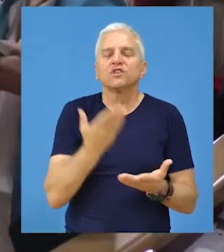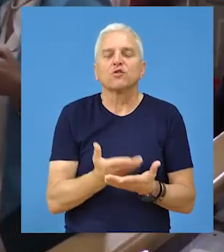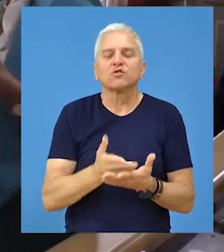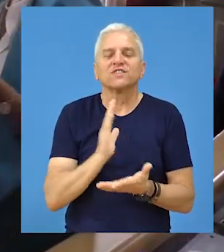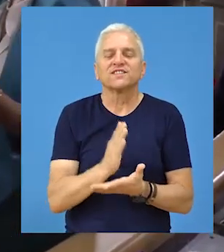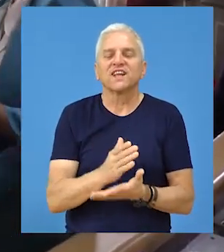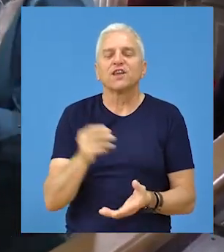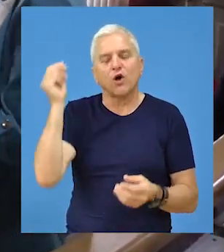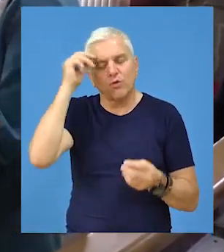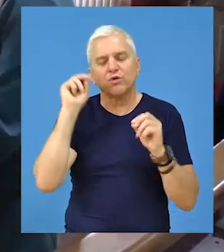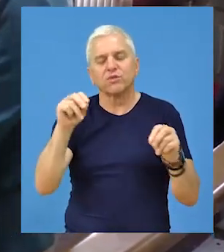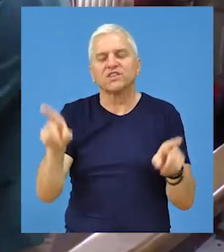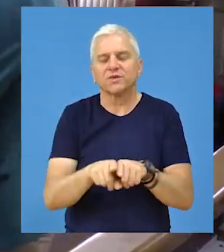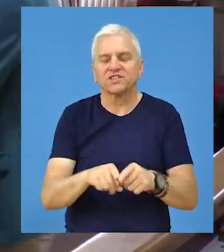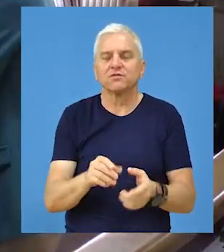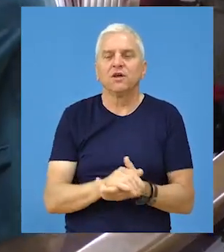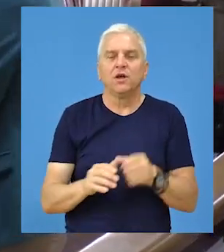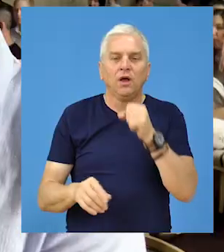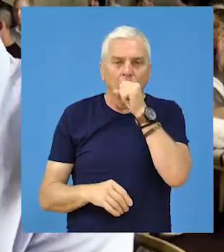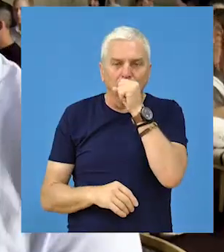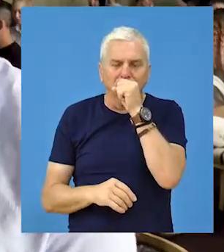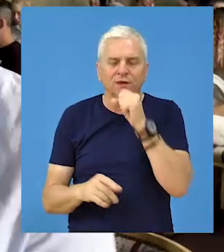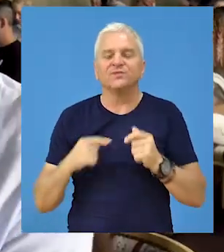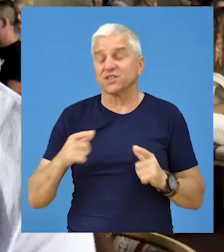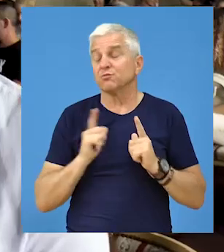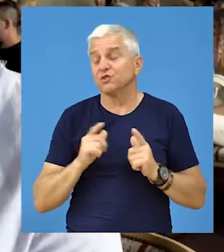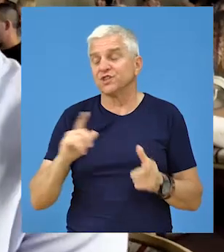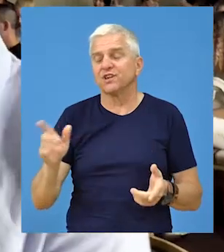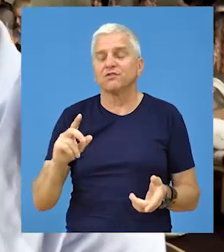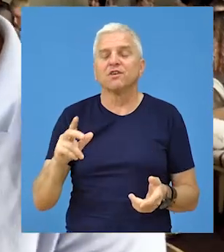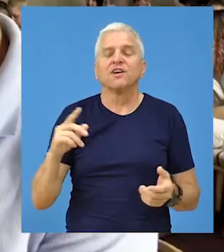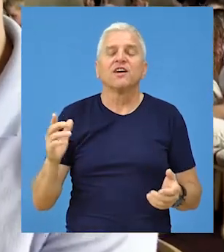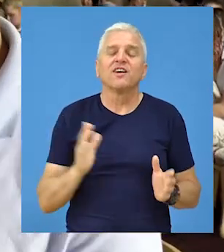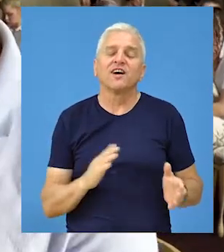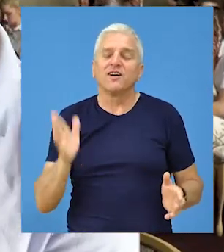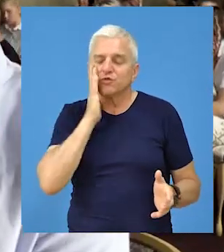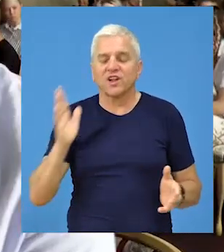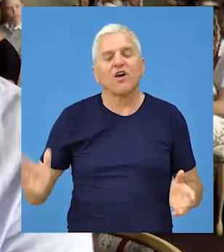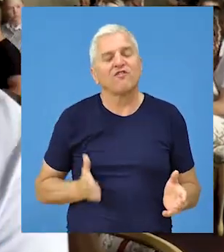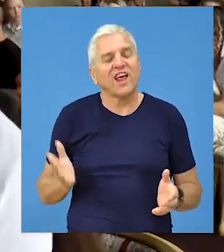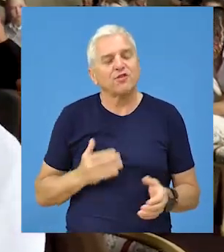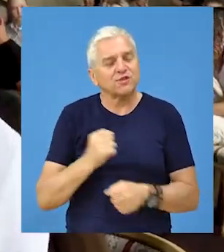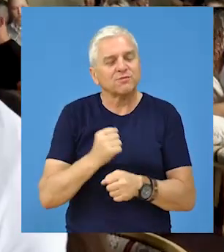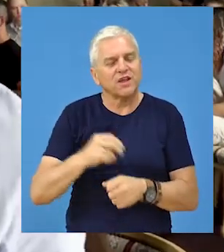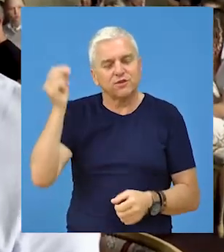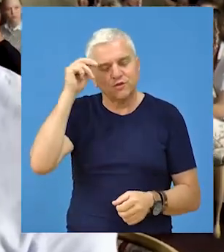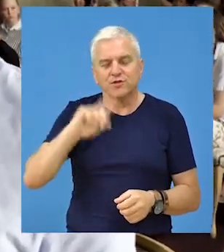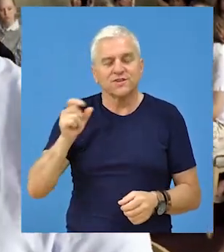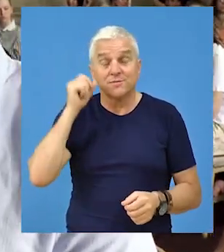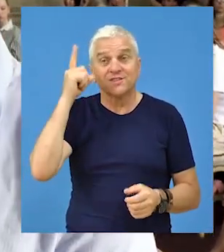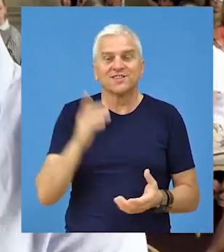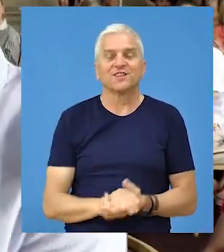škole za osnovno i srednje obrazovanje Bratstvo. Iskreno i očekivalo sam pošto sam sve četiri godine vredno radio i učio tako da